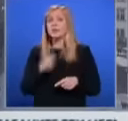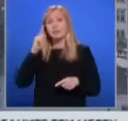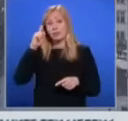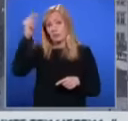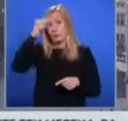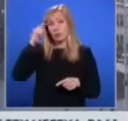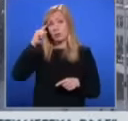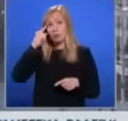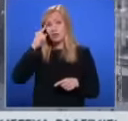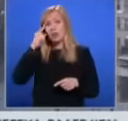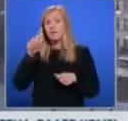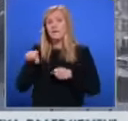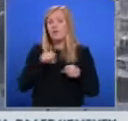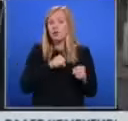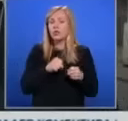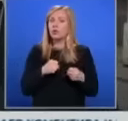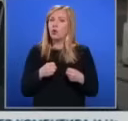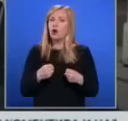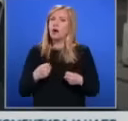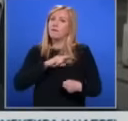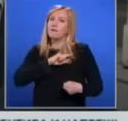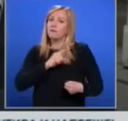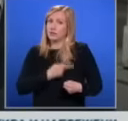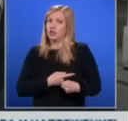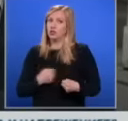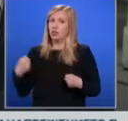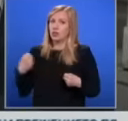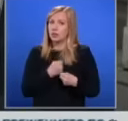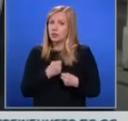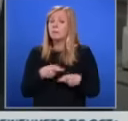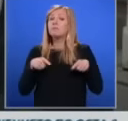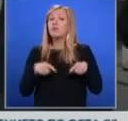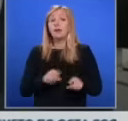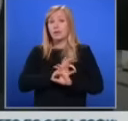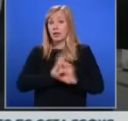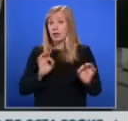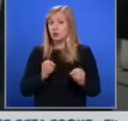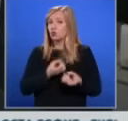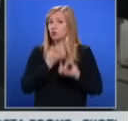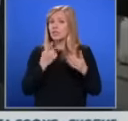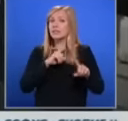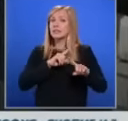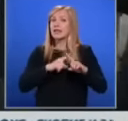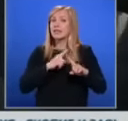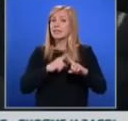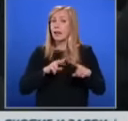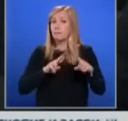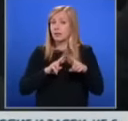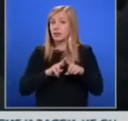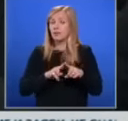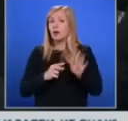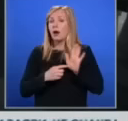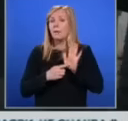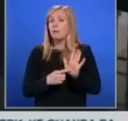волят до ескалация на физическото насилие. Трябва да е ясно, че случият с Кристиан Пендиков е израз